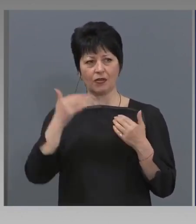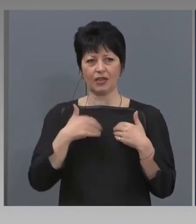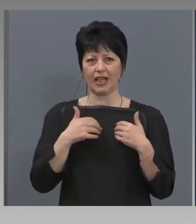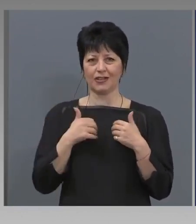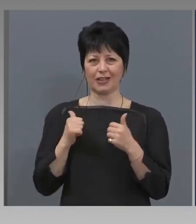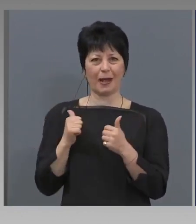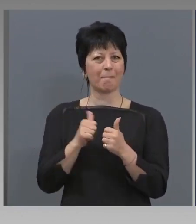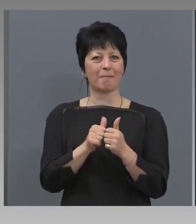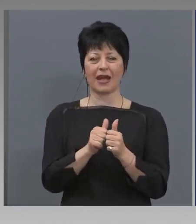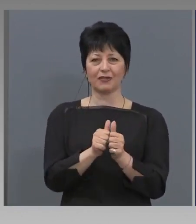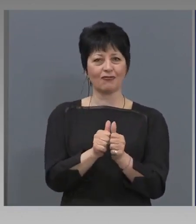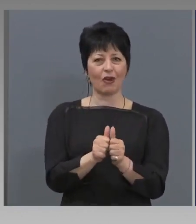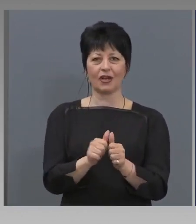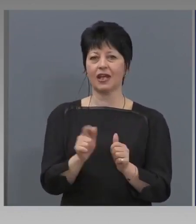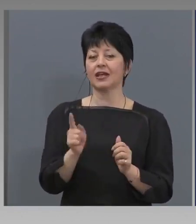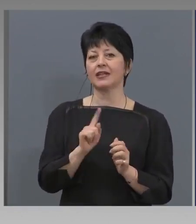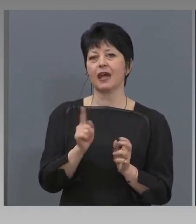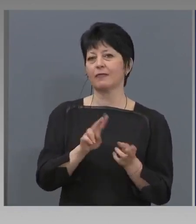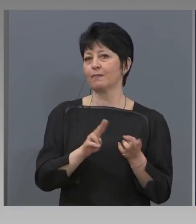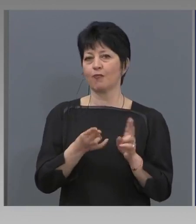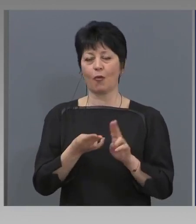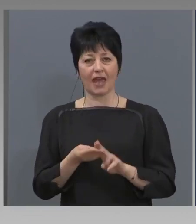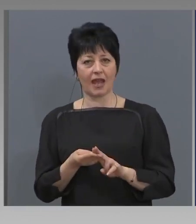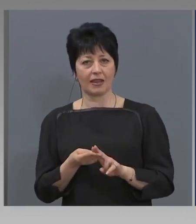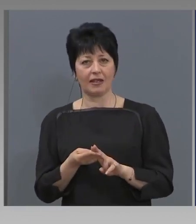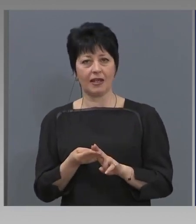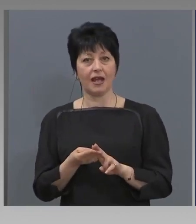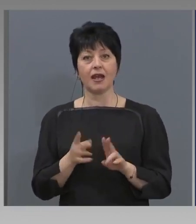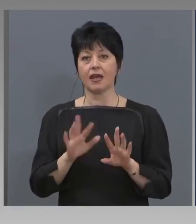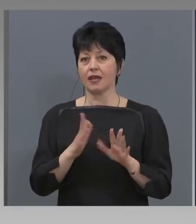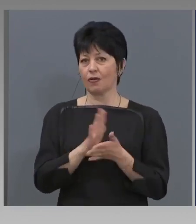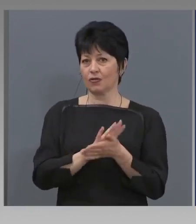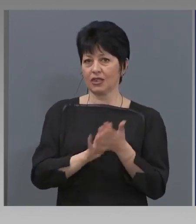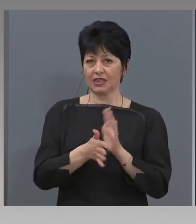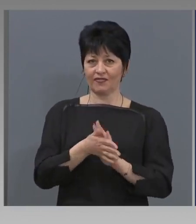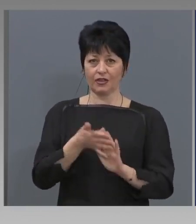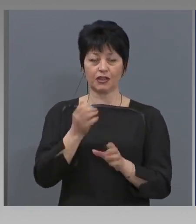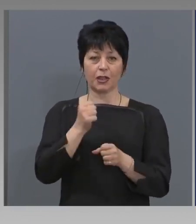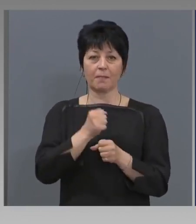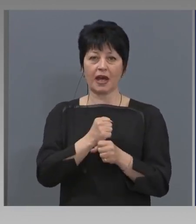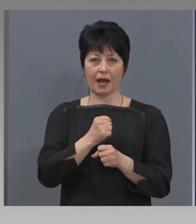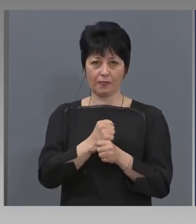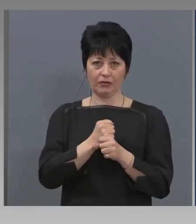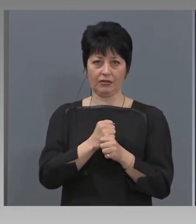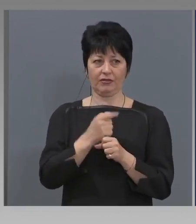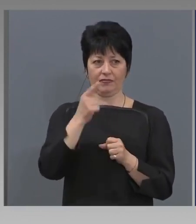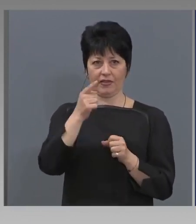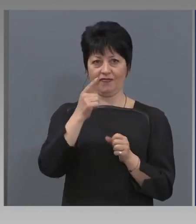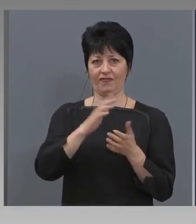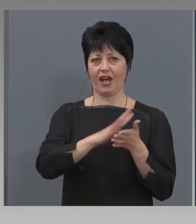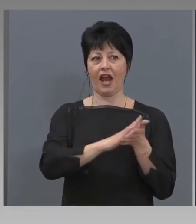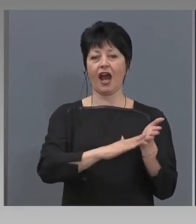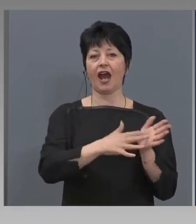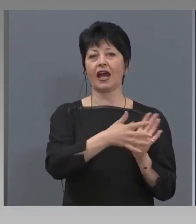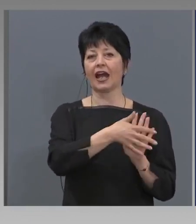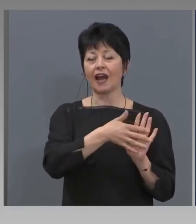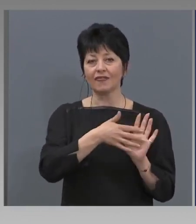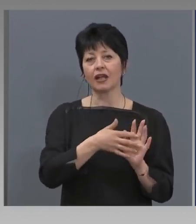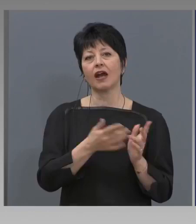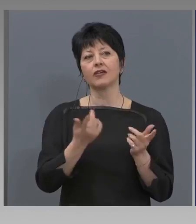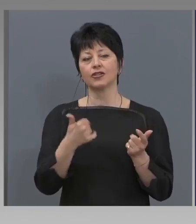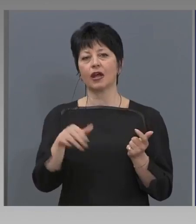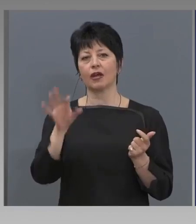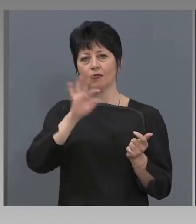партньори са непроменени и ако си свършим работата в указания график, ще